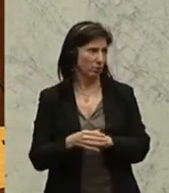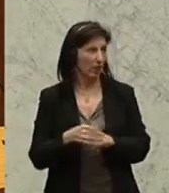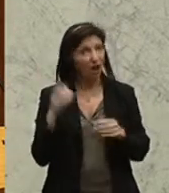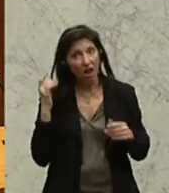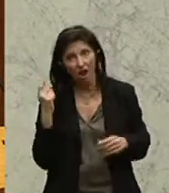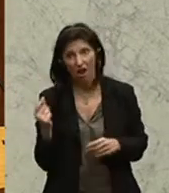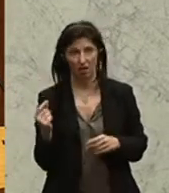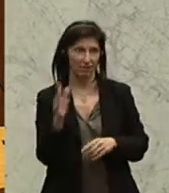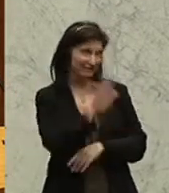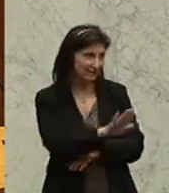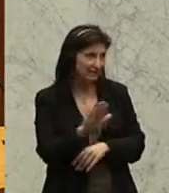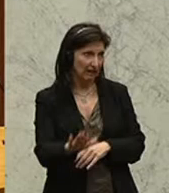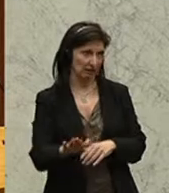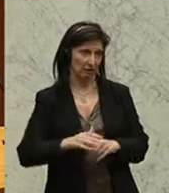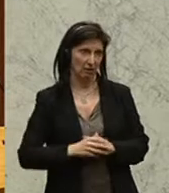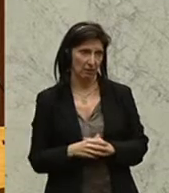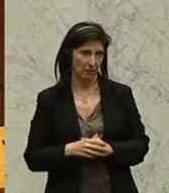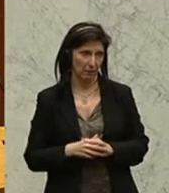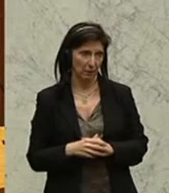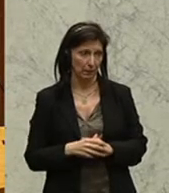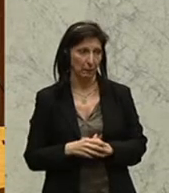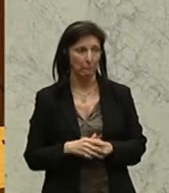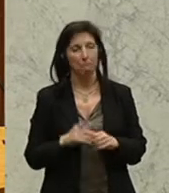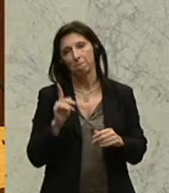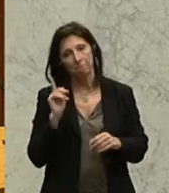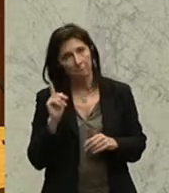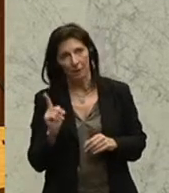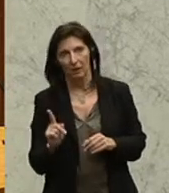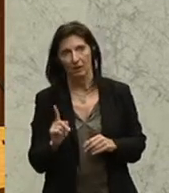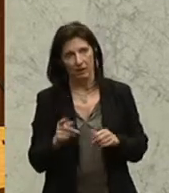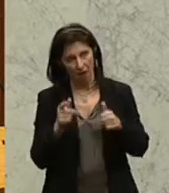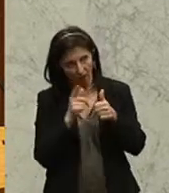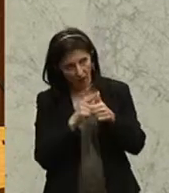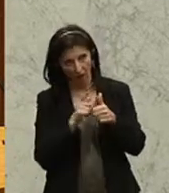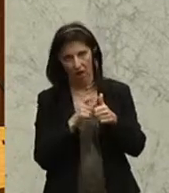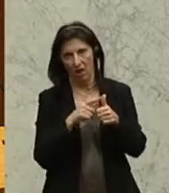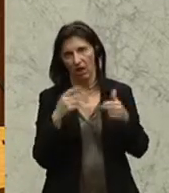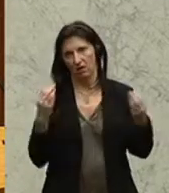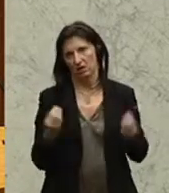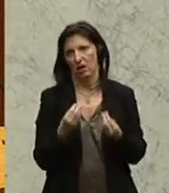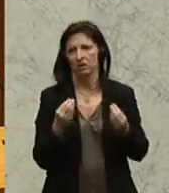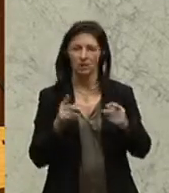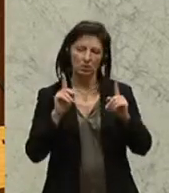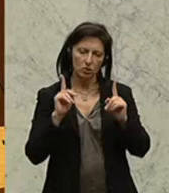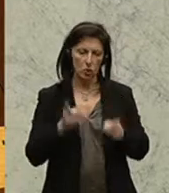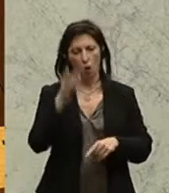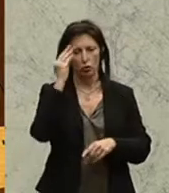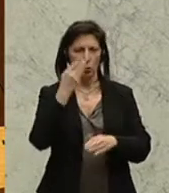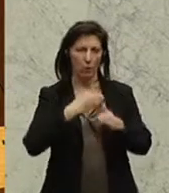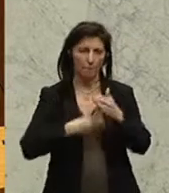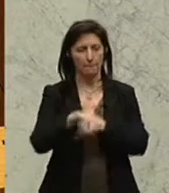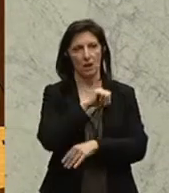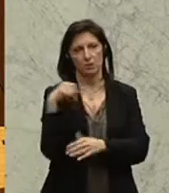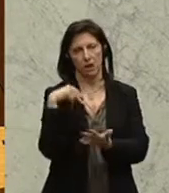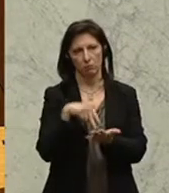Eltern, die die Kinder an den Schulen haben. Das wäre eine Konsequenz. Autonomie an die Schulen. Dann